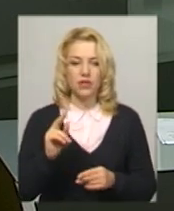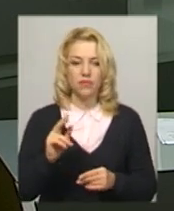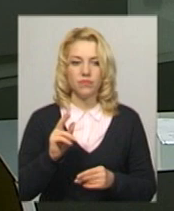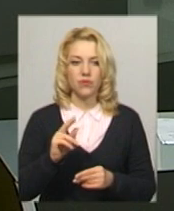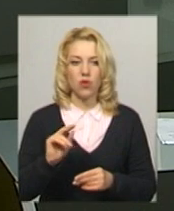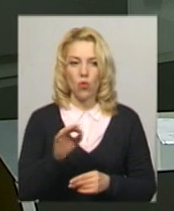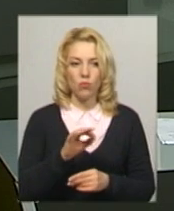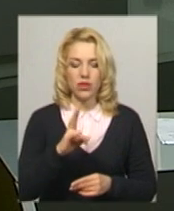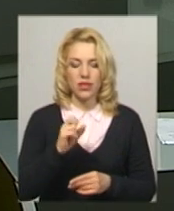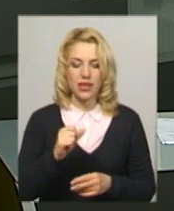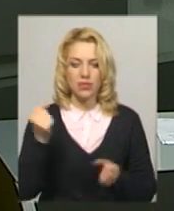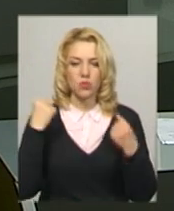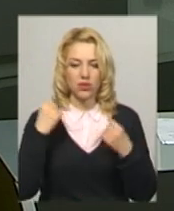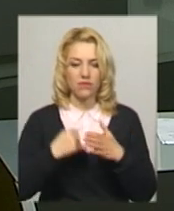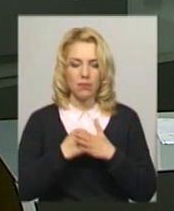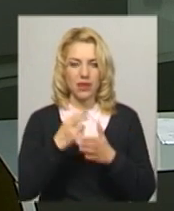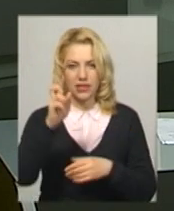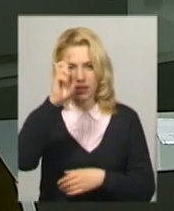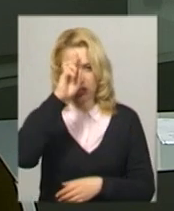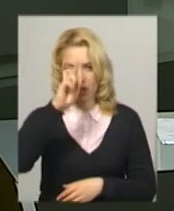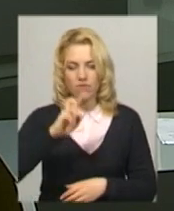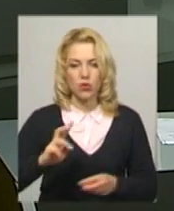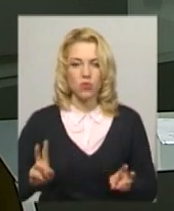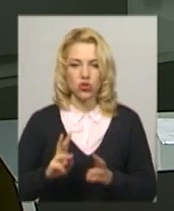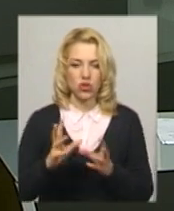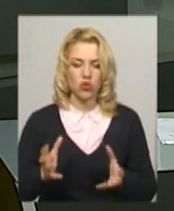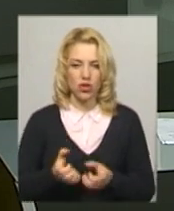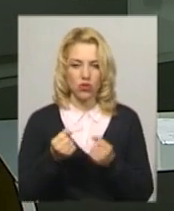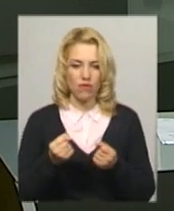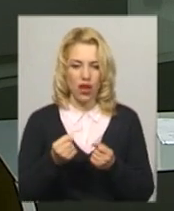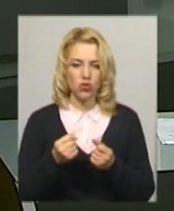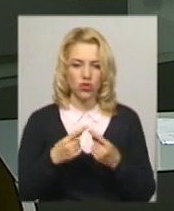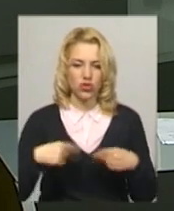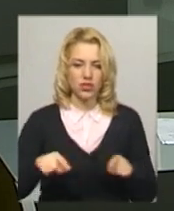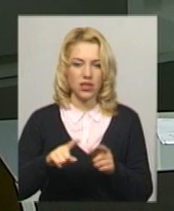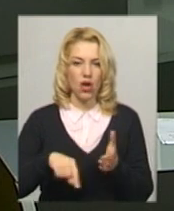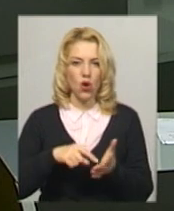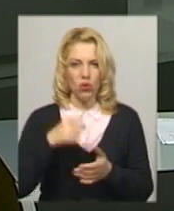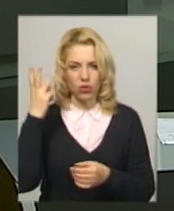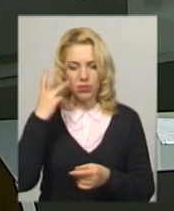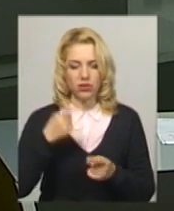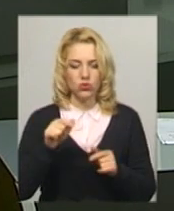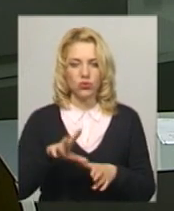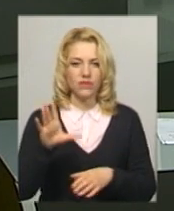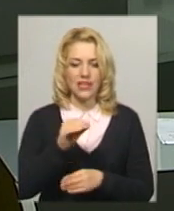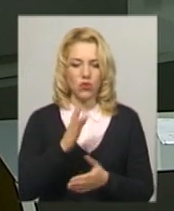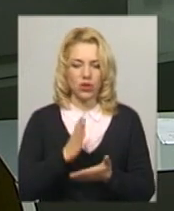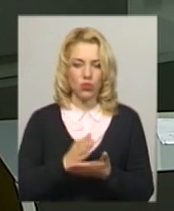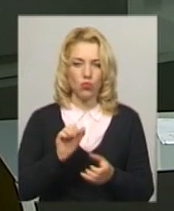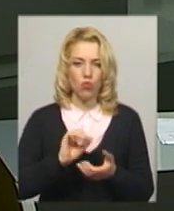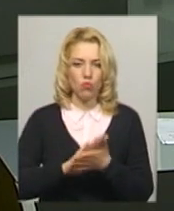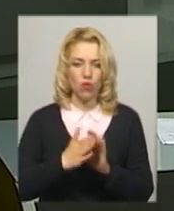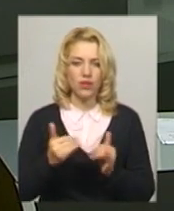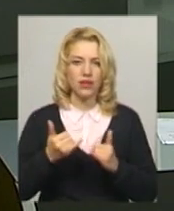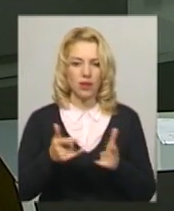каже Сергій Поліщук, на спортивній базі державної пожежно-рятувальної частини в Хмельницькому. За його словами, тут є всі умови для підготовки.